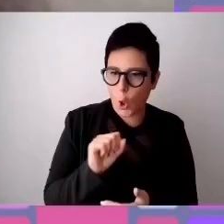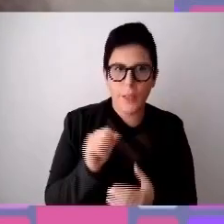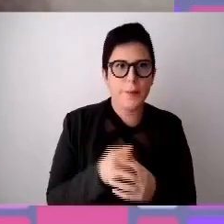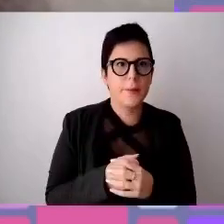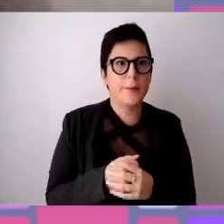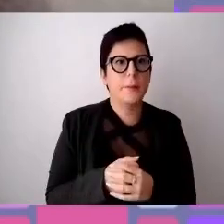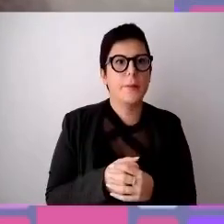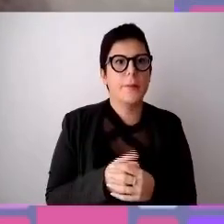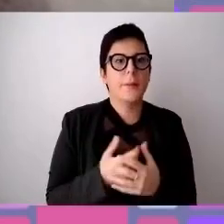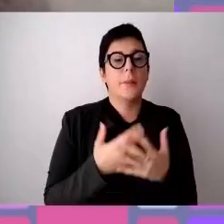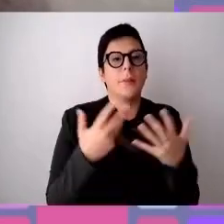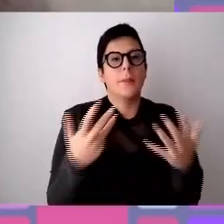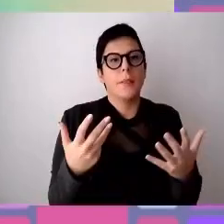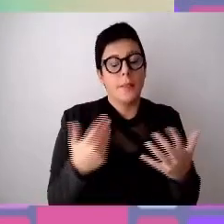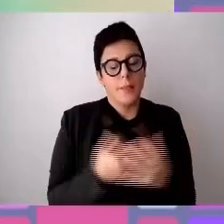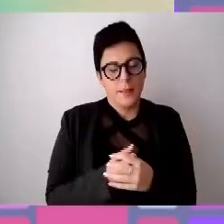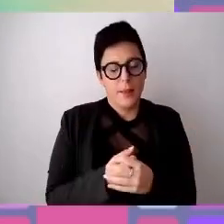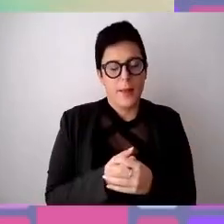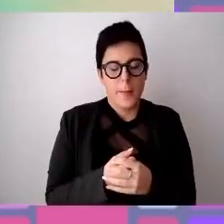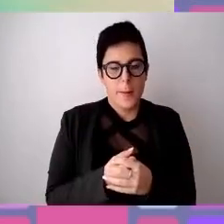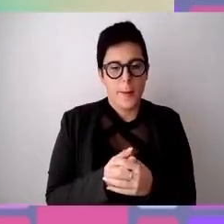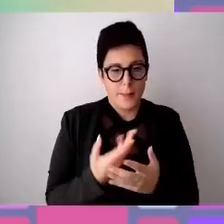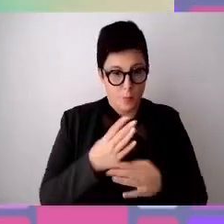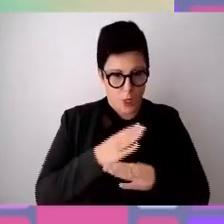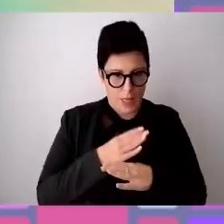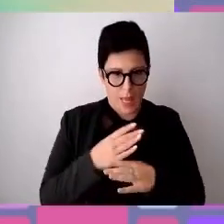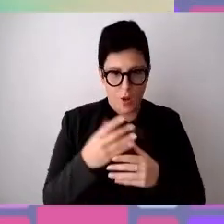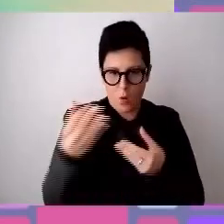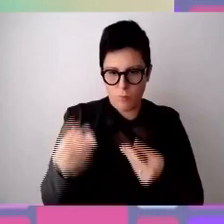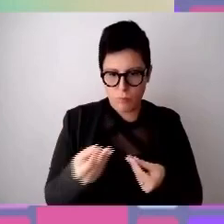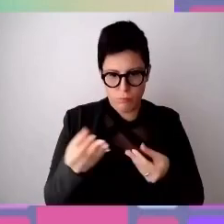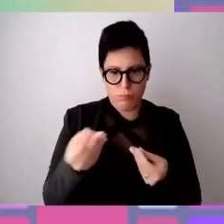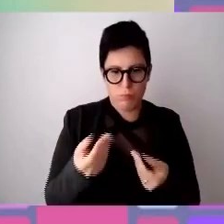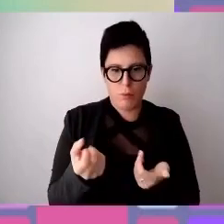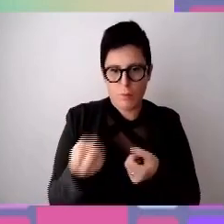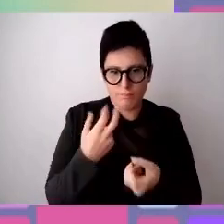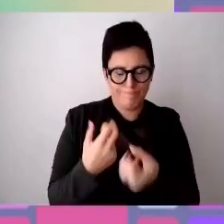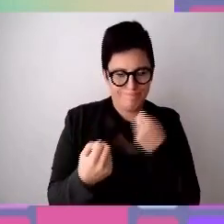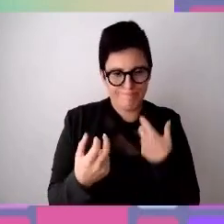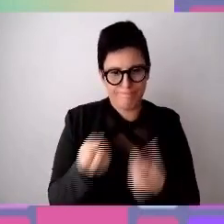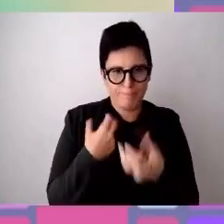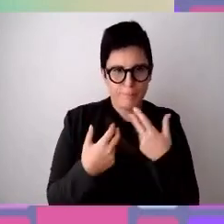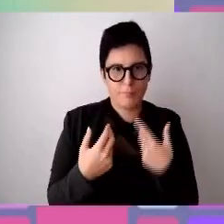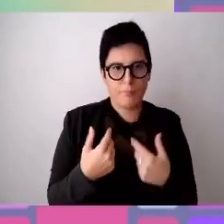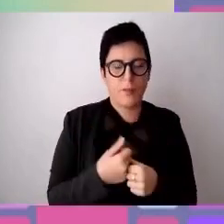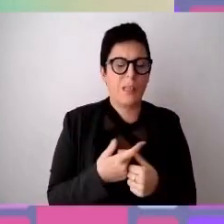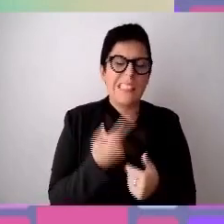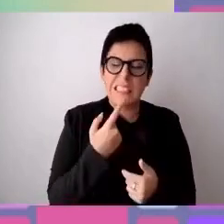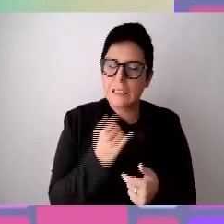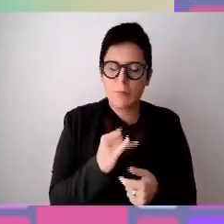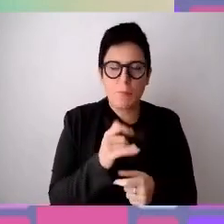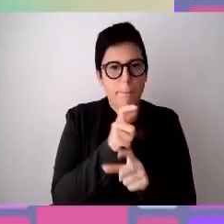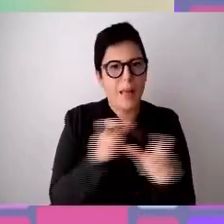Le segnalazioni che mi giungono allo sportello trans sono di persone che